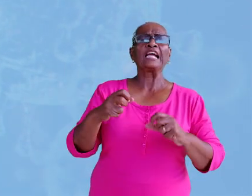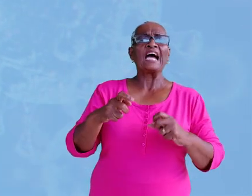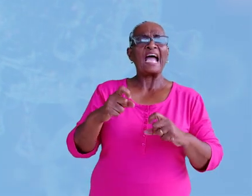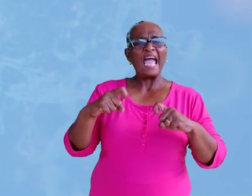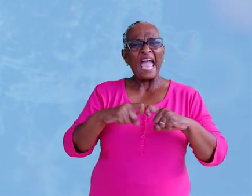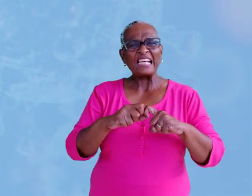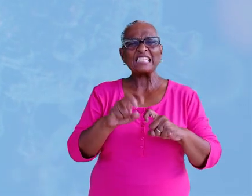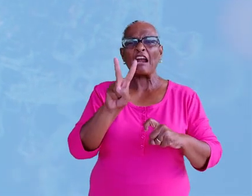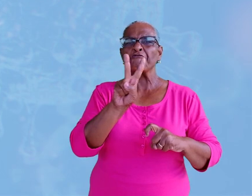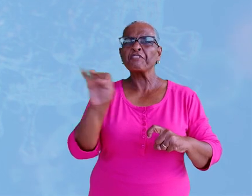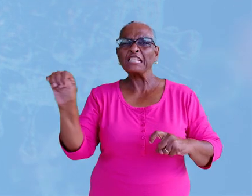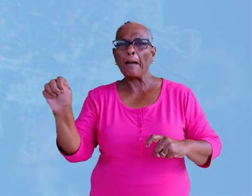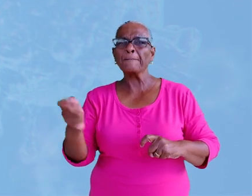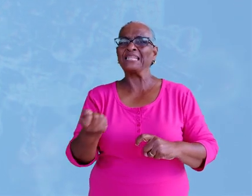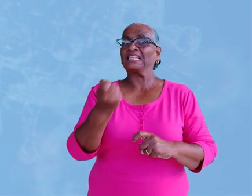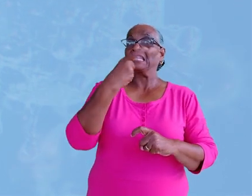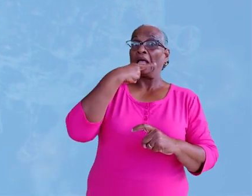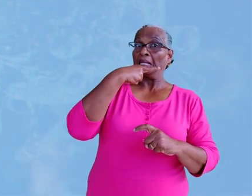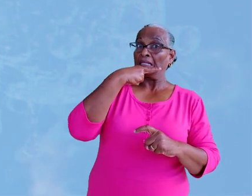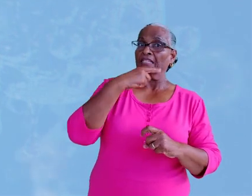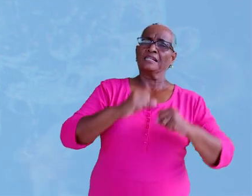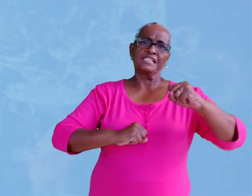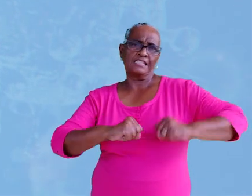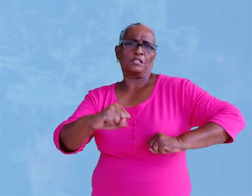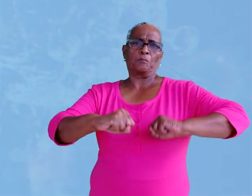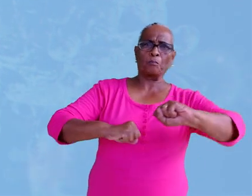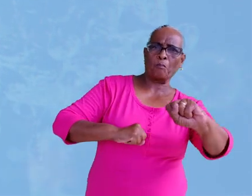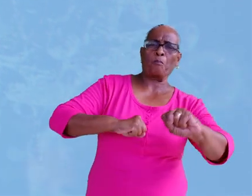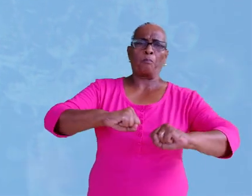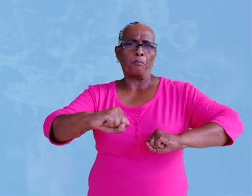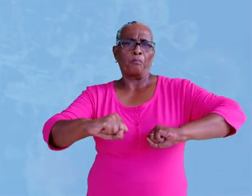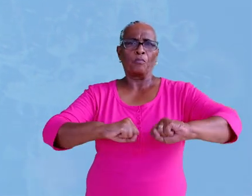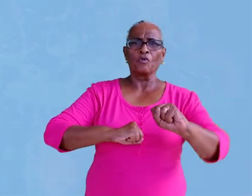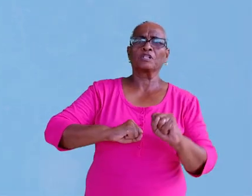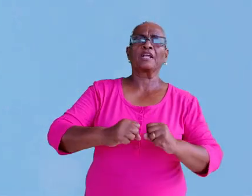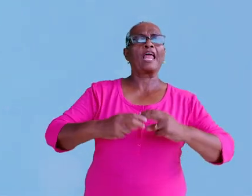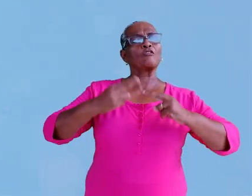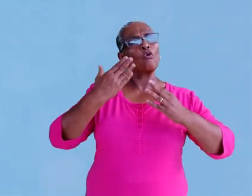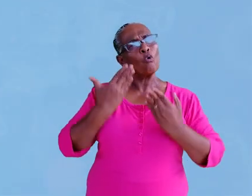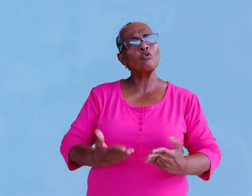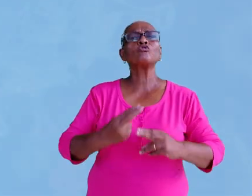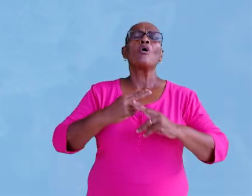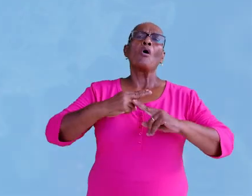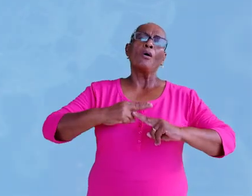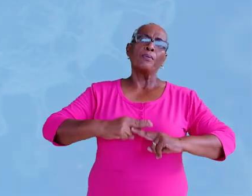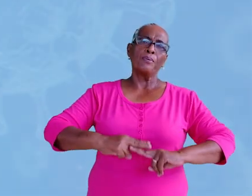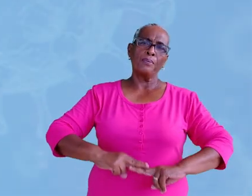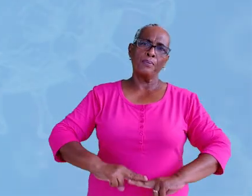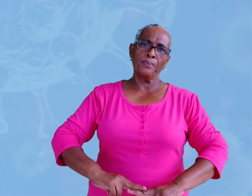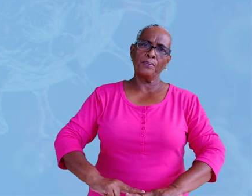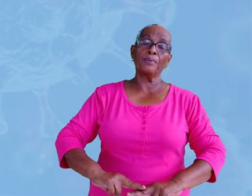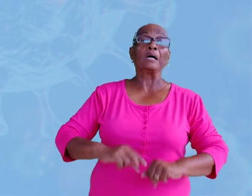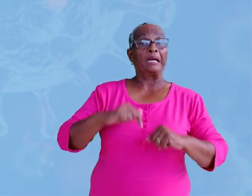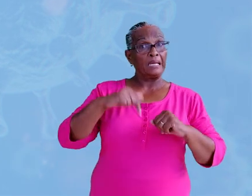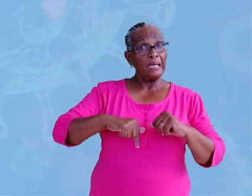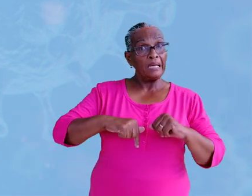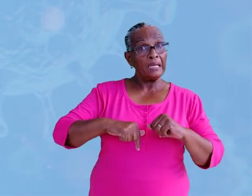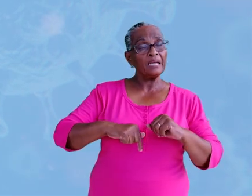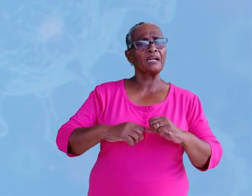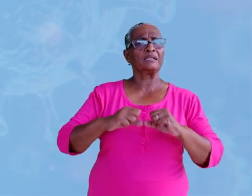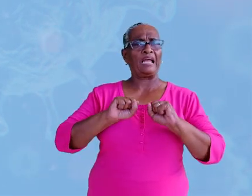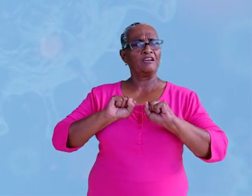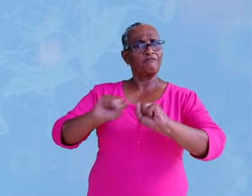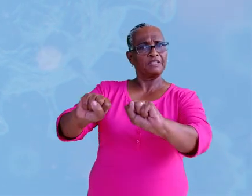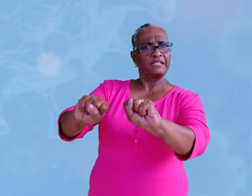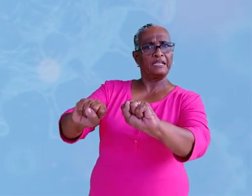vitamines in te nemen, fit te zijn en gymmen, goed uit te rusten. Je maakt hierdoor